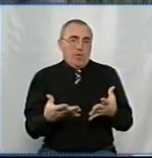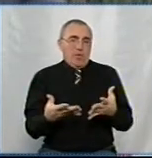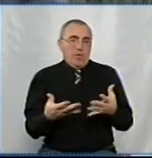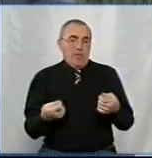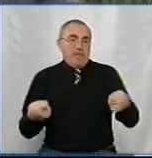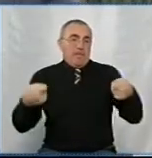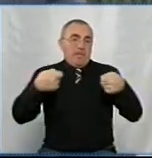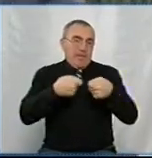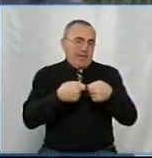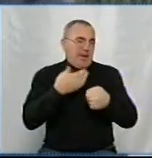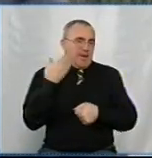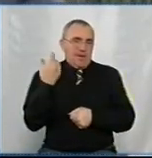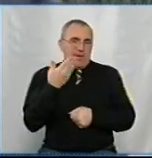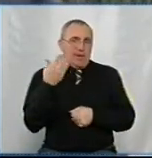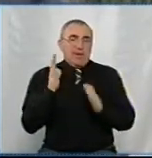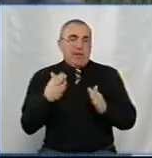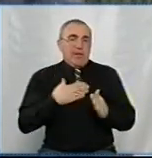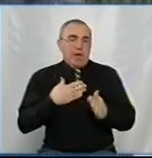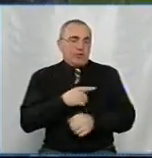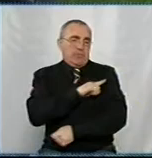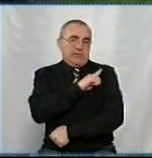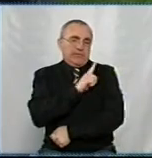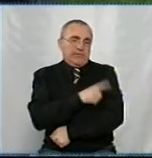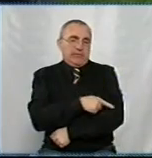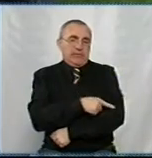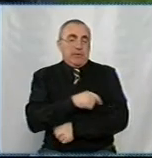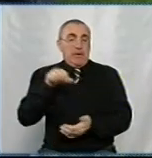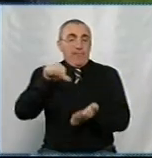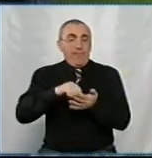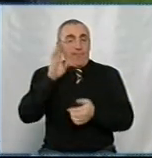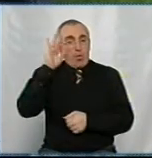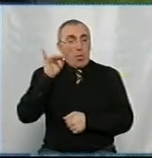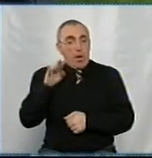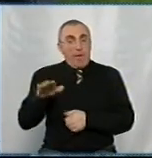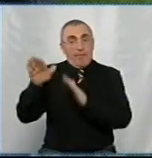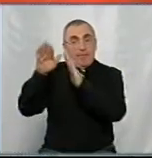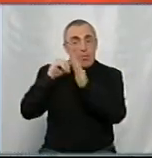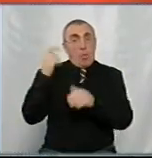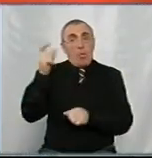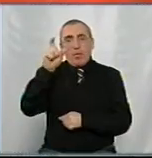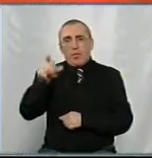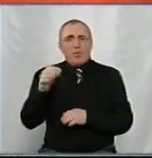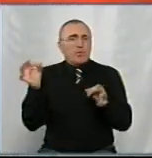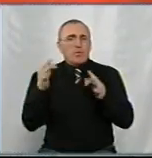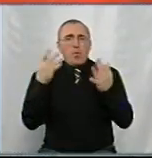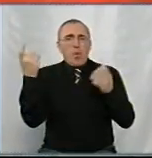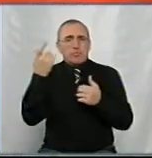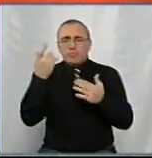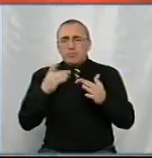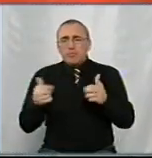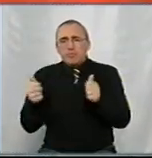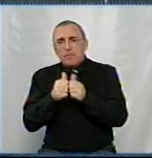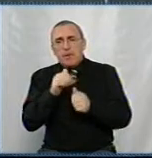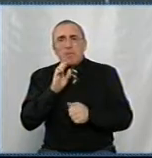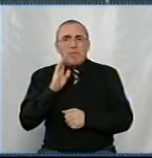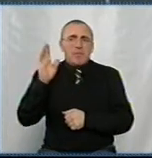'єднується, але це тільки нашими силами, так сказати. Представники водоканалу гукають господарів. Але ні тут, ні в іншому господарстві неподалік палацу